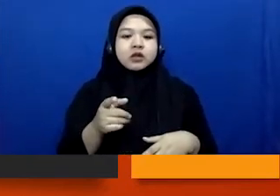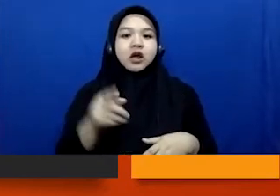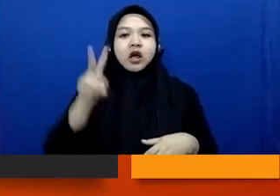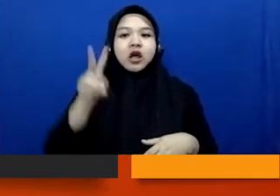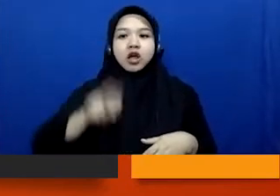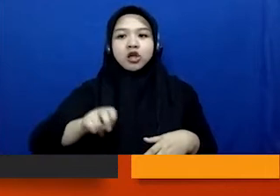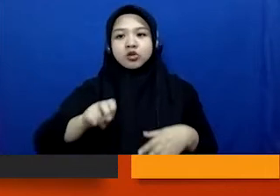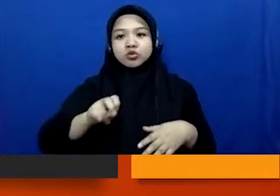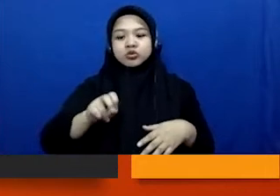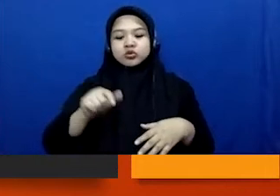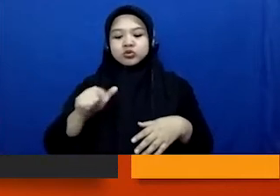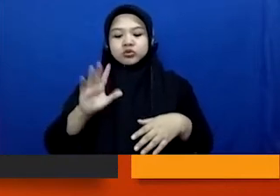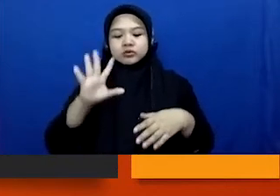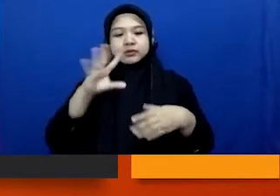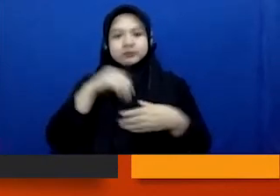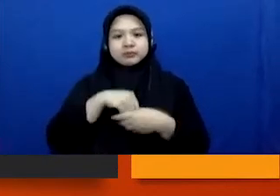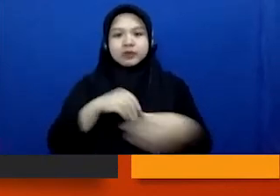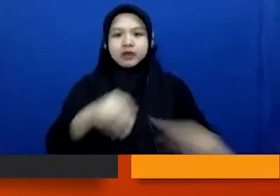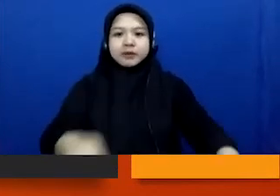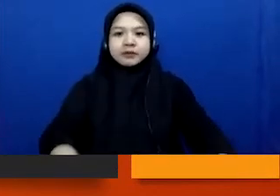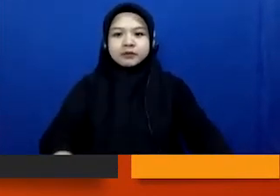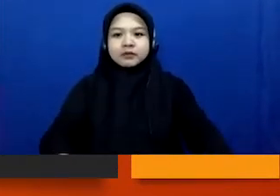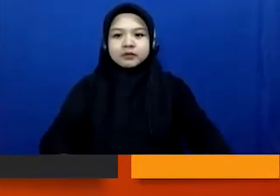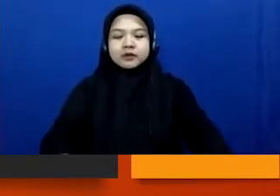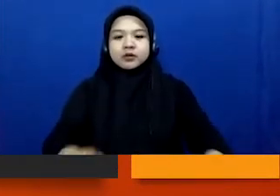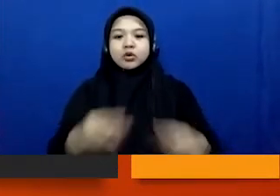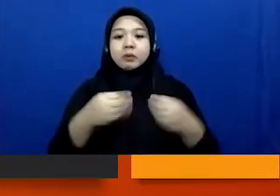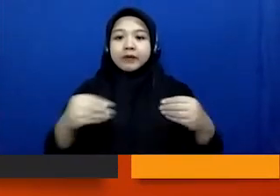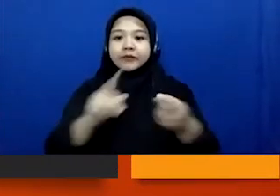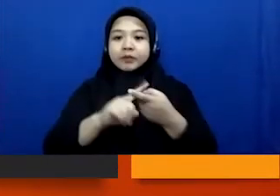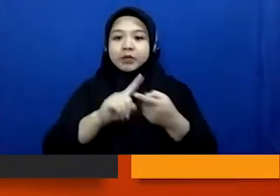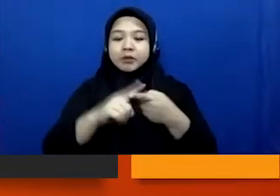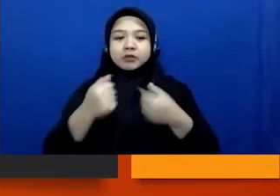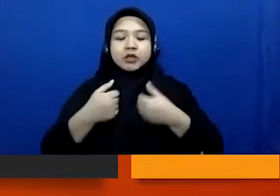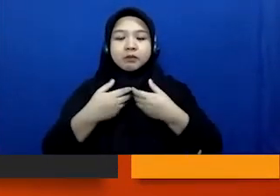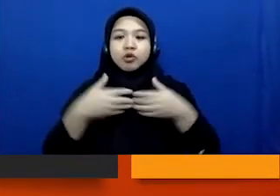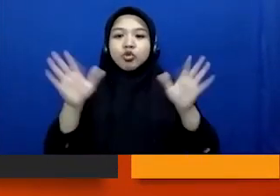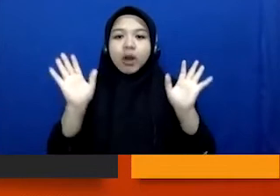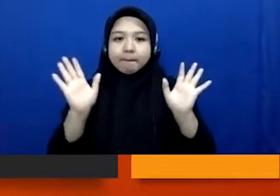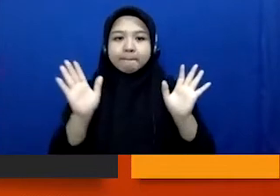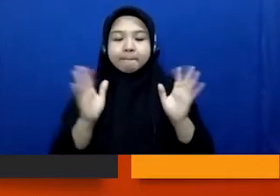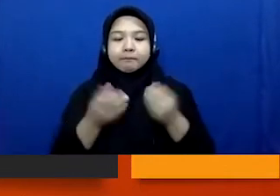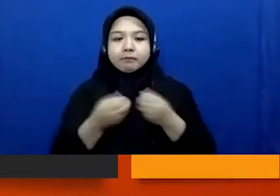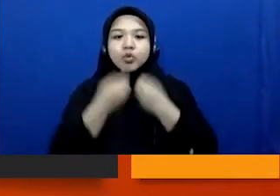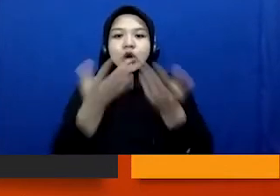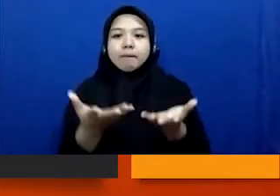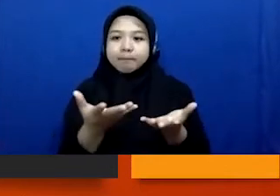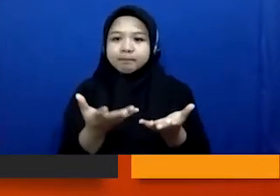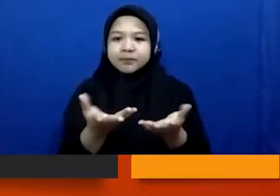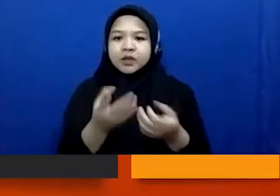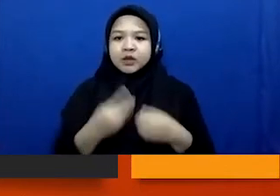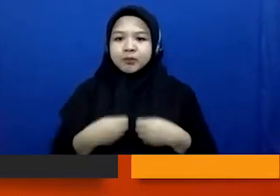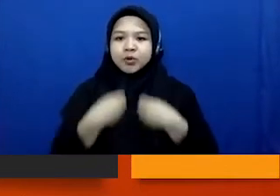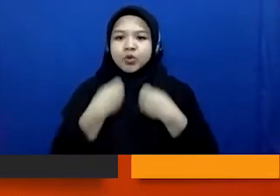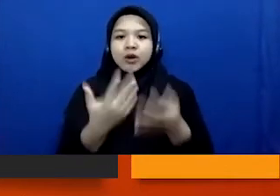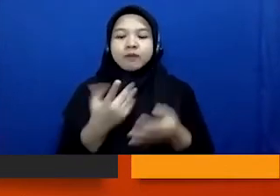ini menjadi bagian dari bahan teman-teman untuk mengungkap gitu ya jadi memang mengungkap itu adalah